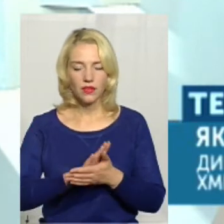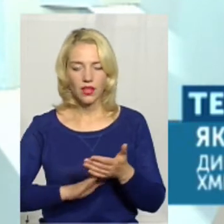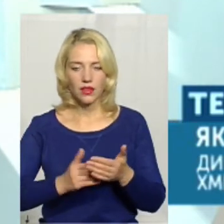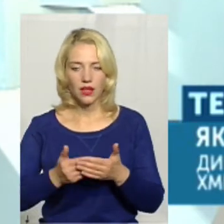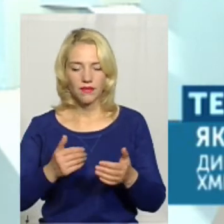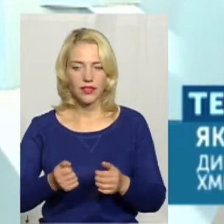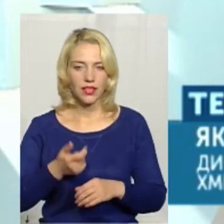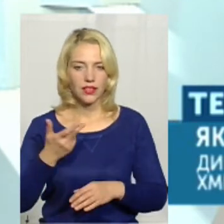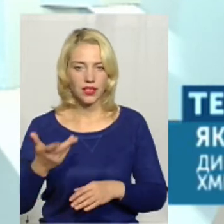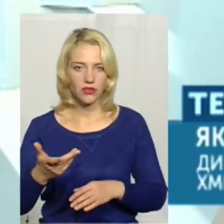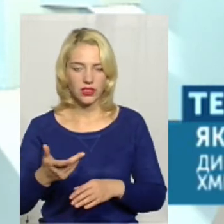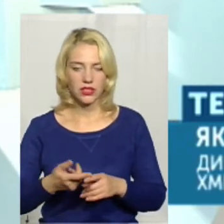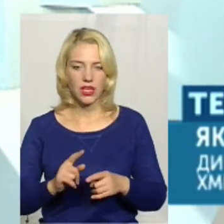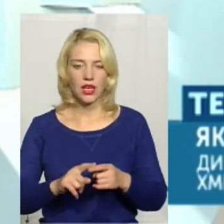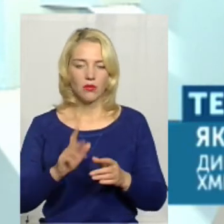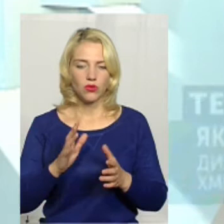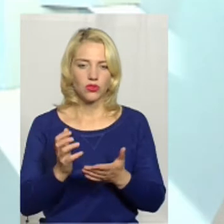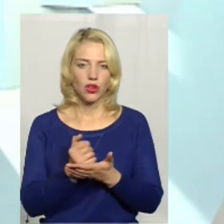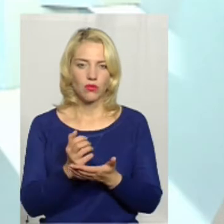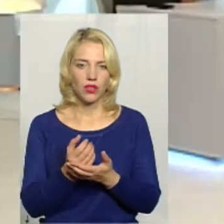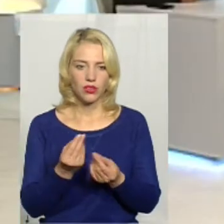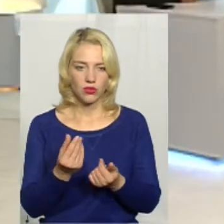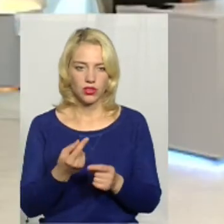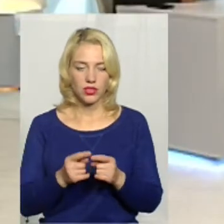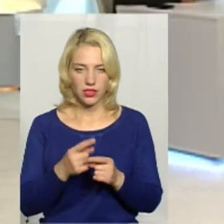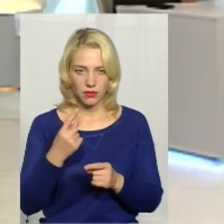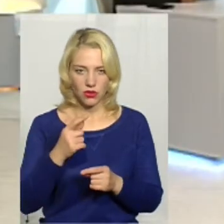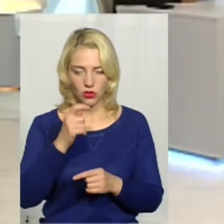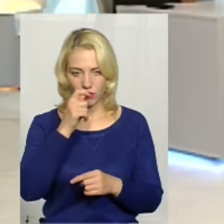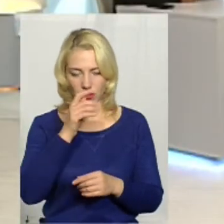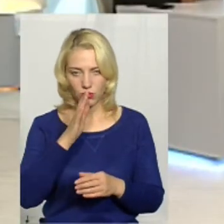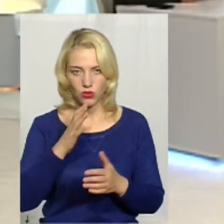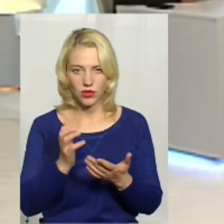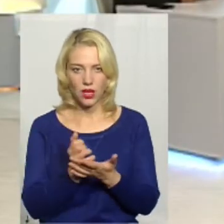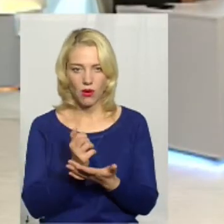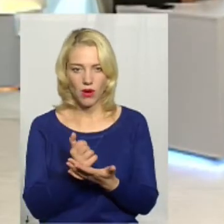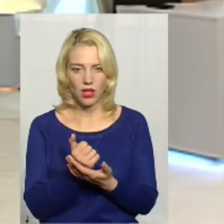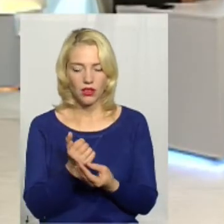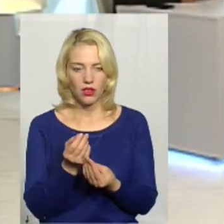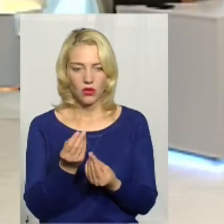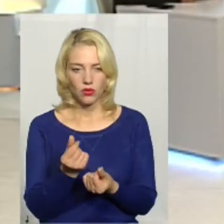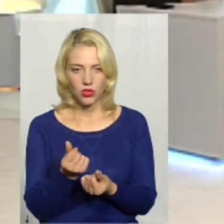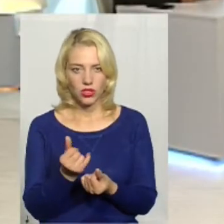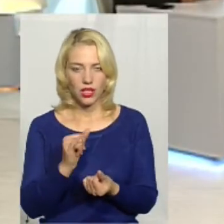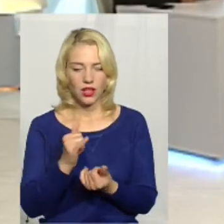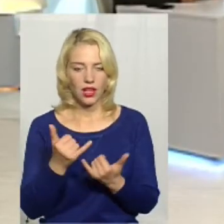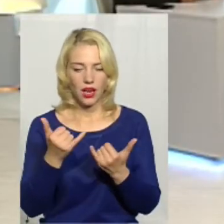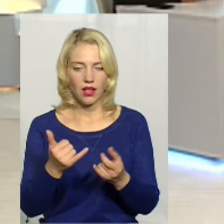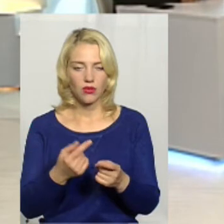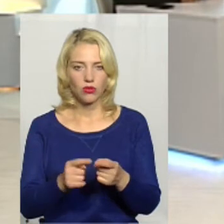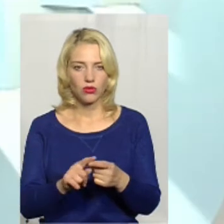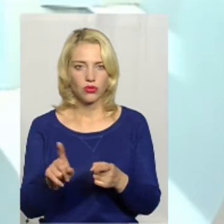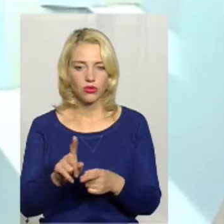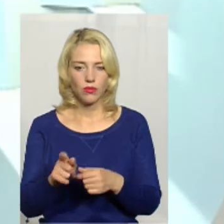вікликів вони будуть заробляти гроші. Це з 1 квітня? З 1 квітня. Будуть заробляти гроші і для того, щоб